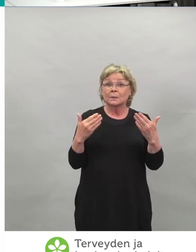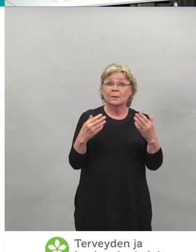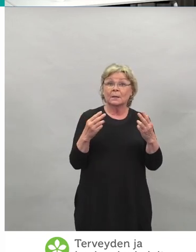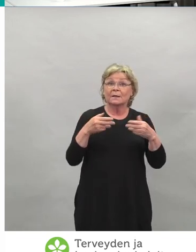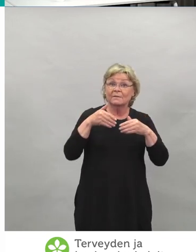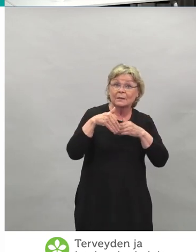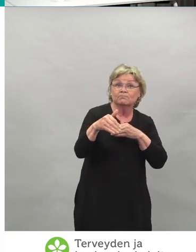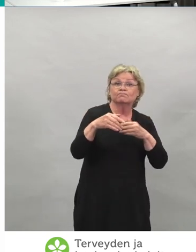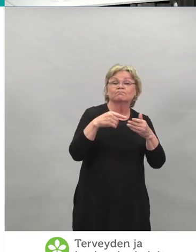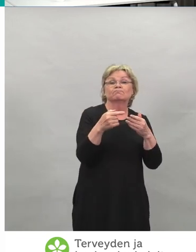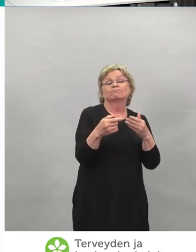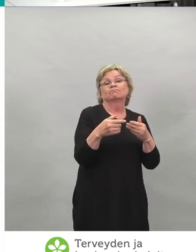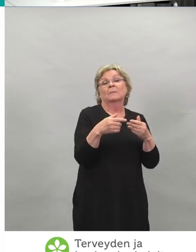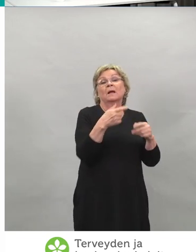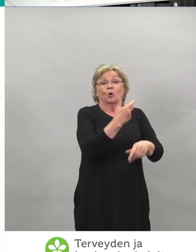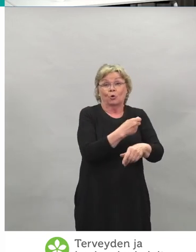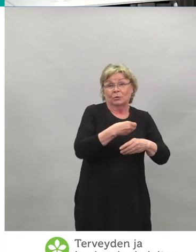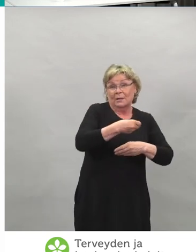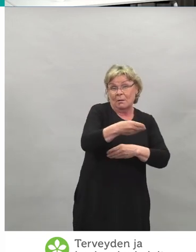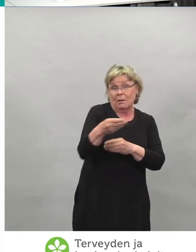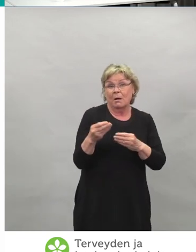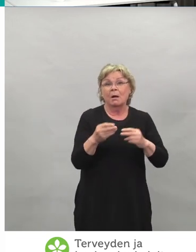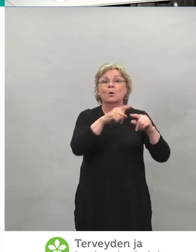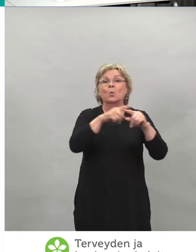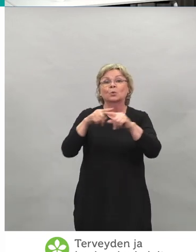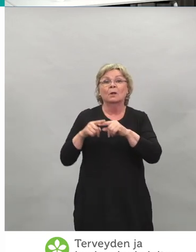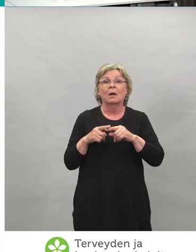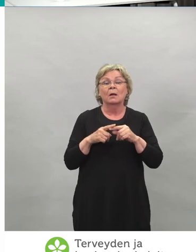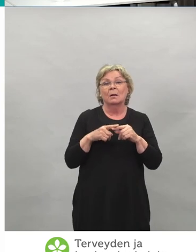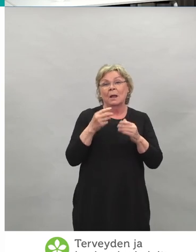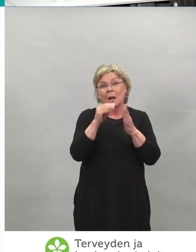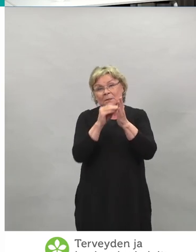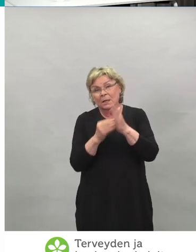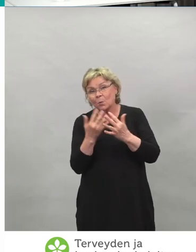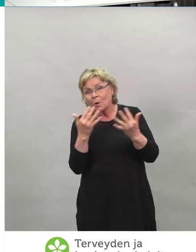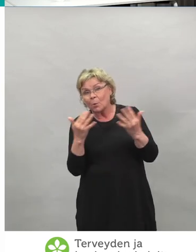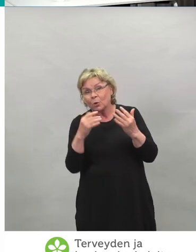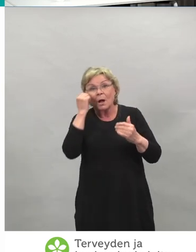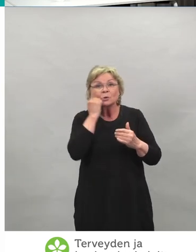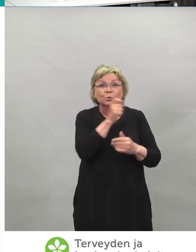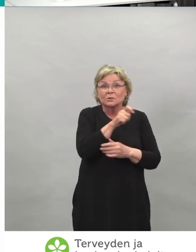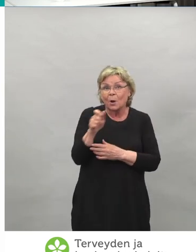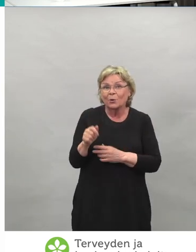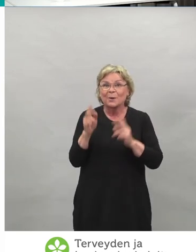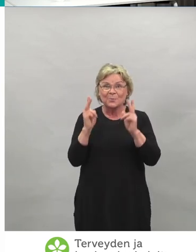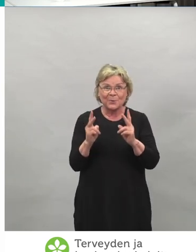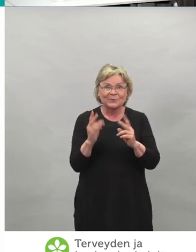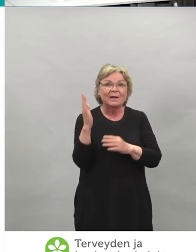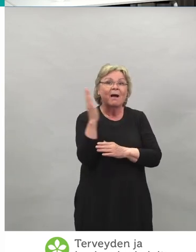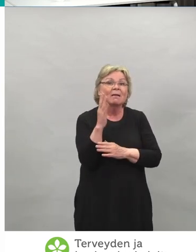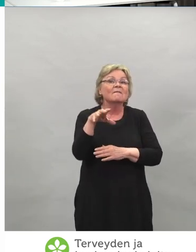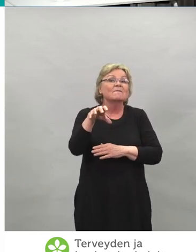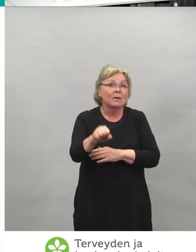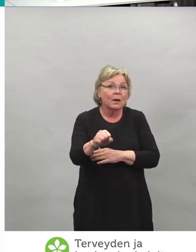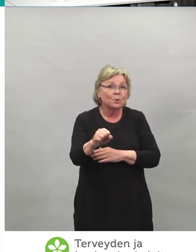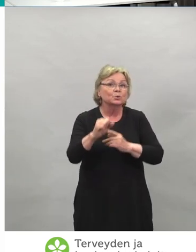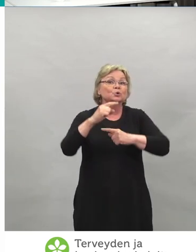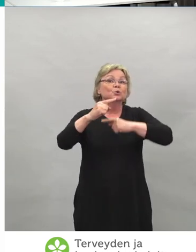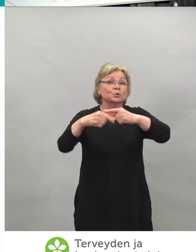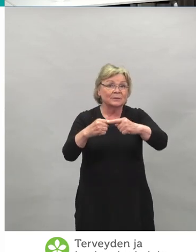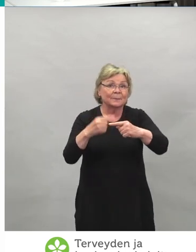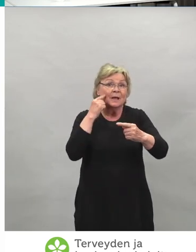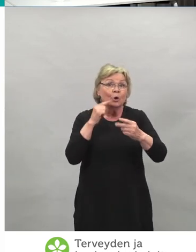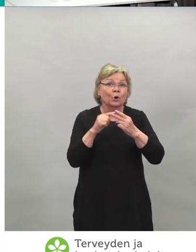kuntiin asukkaiden määrän mukaan. Ja toisaalta sitten nämä myöskin ajanvaraussysteemit on tehty niin, että ne on kuntalaisilla.